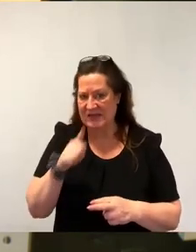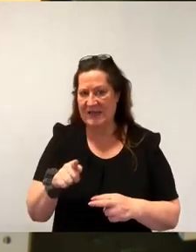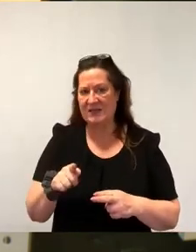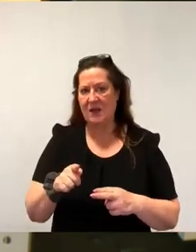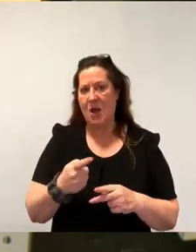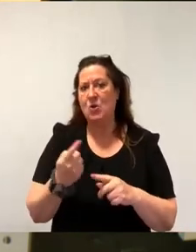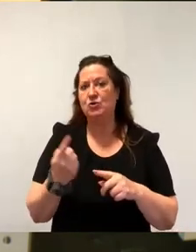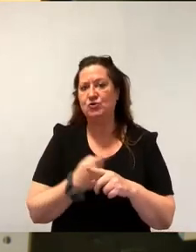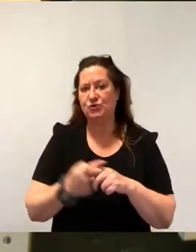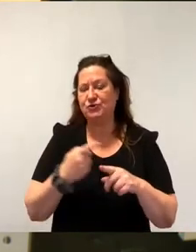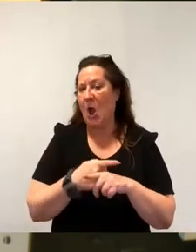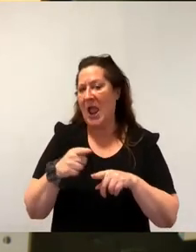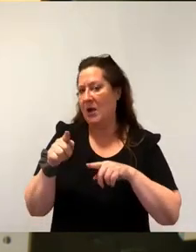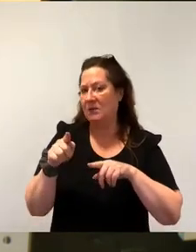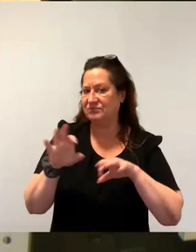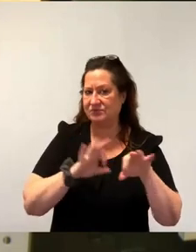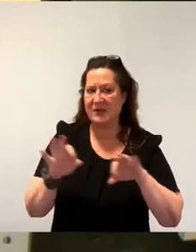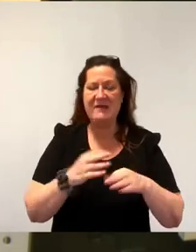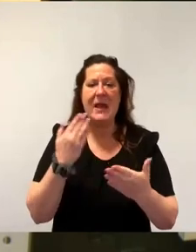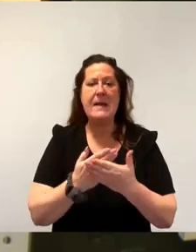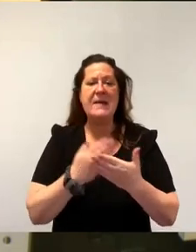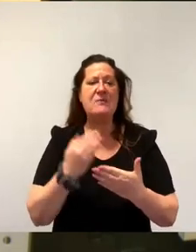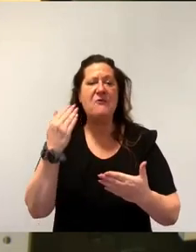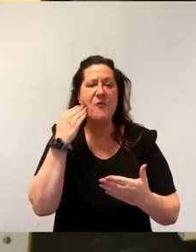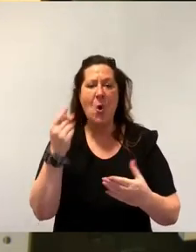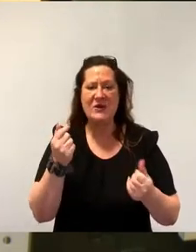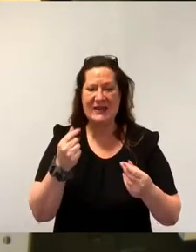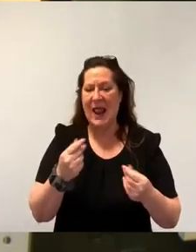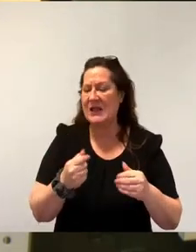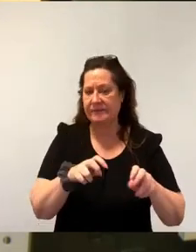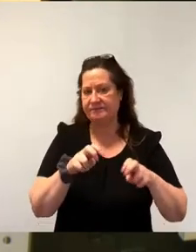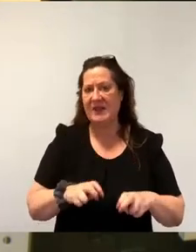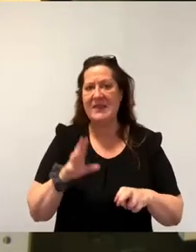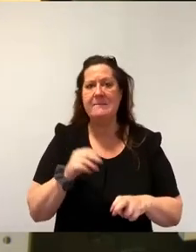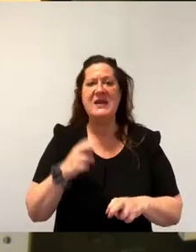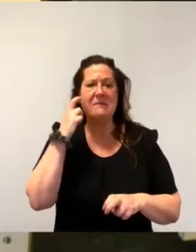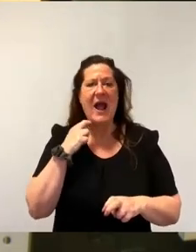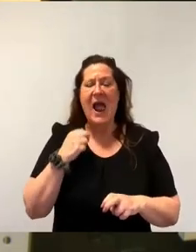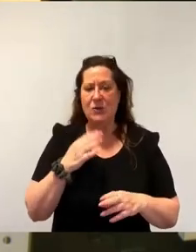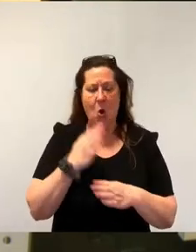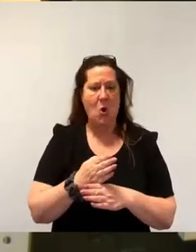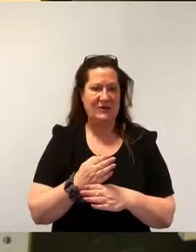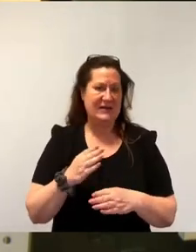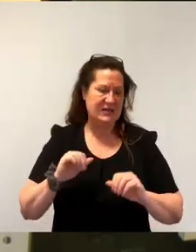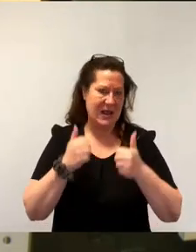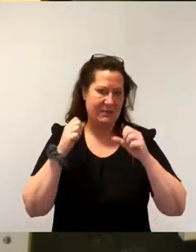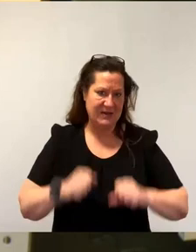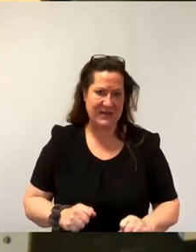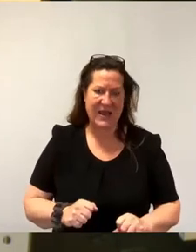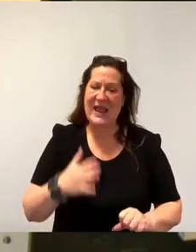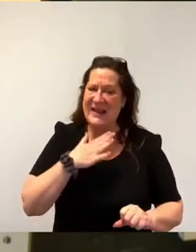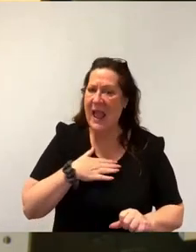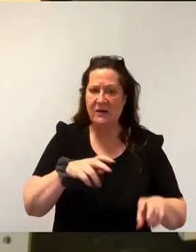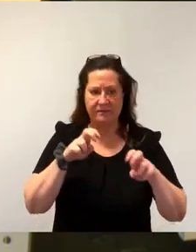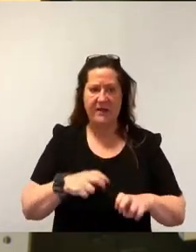Steuerinstrumente, die man Wohngeld und alles nennt, damit sie im Alter noch vernünftig leben können, würden die gerne darauf verzichten. Sehr gerne.